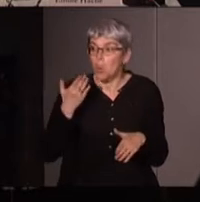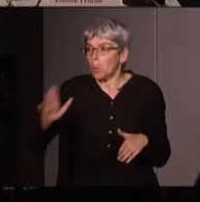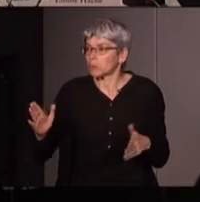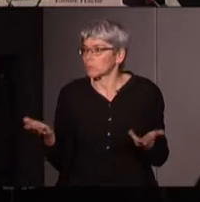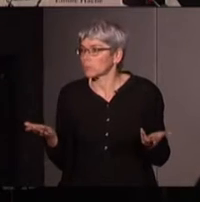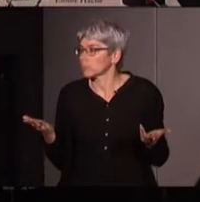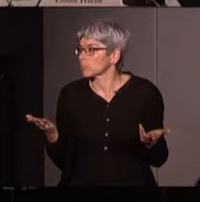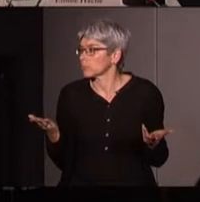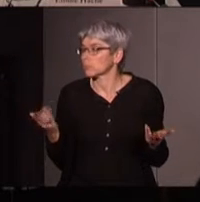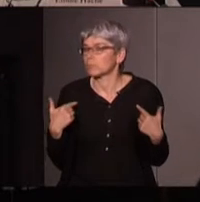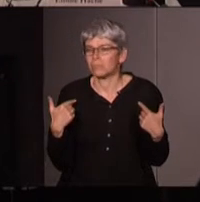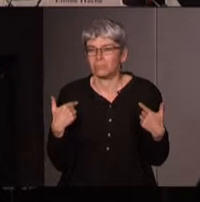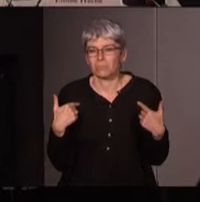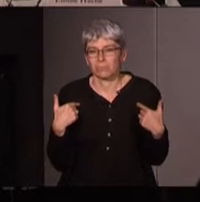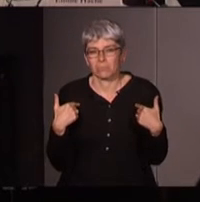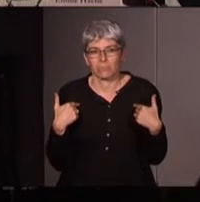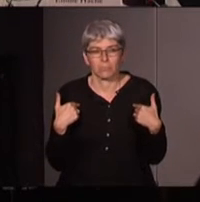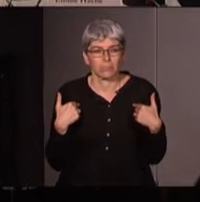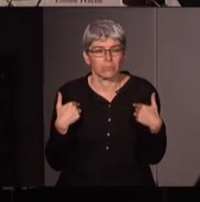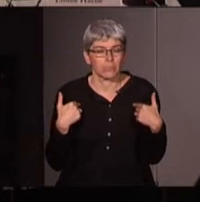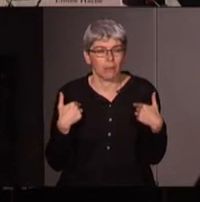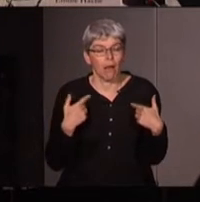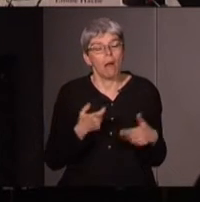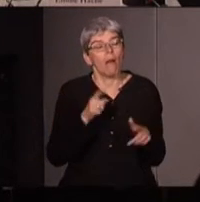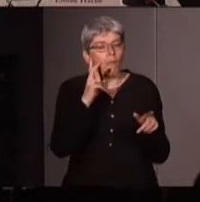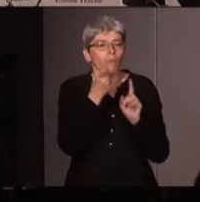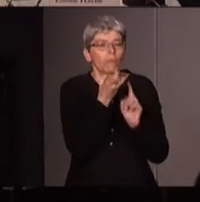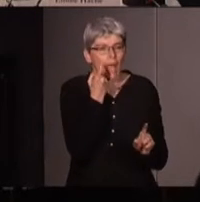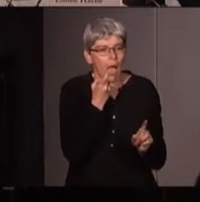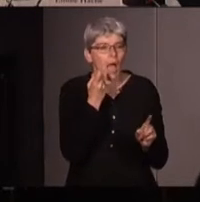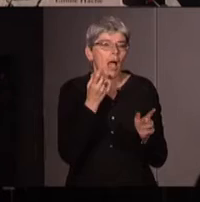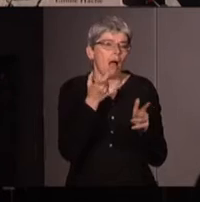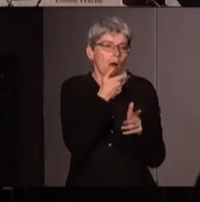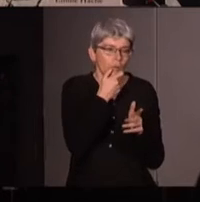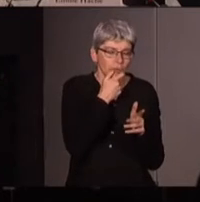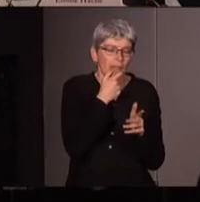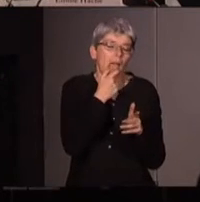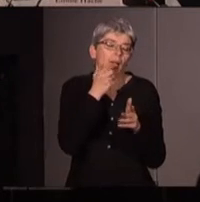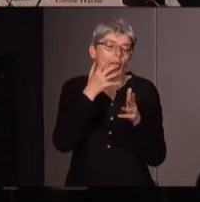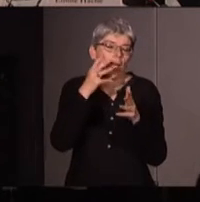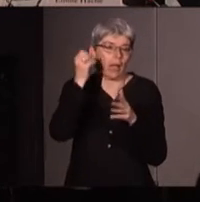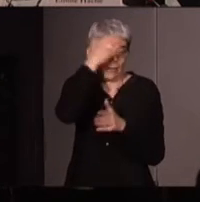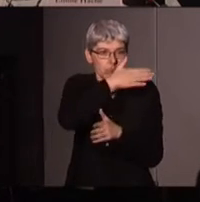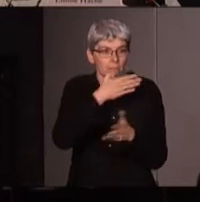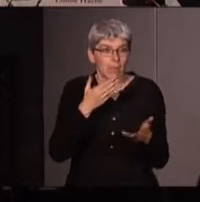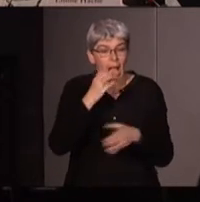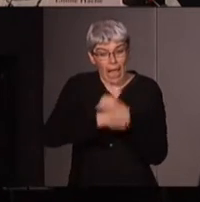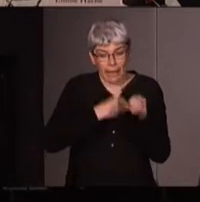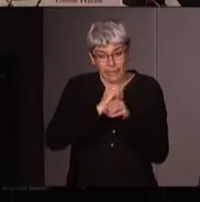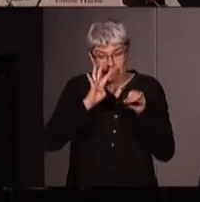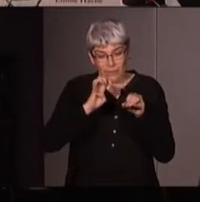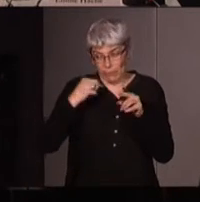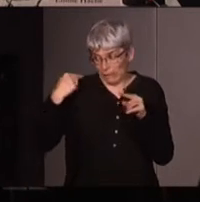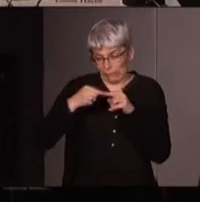effectivement nous on a maintenant beaucoup parlé du côté anglo-saxon et quand on dit ça s'est éteint années 90